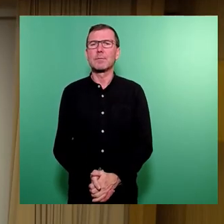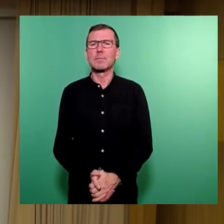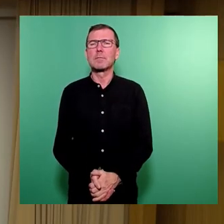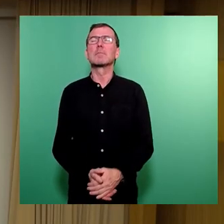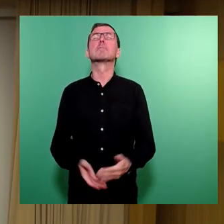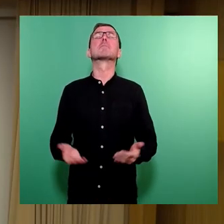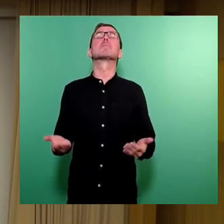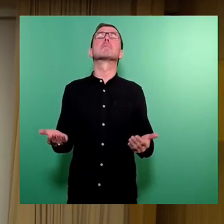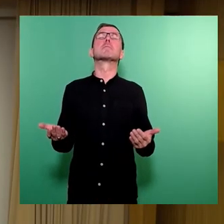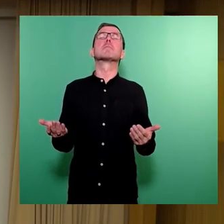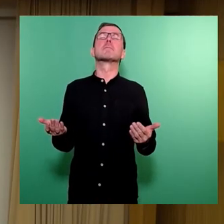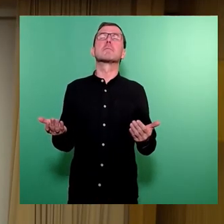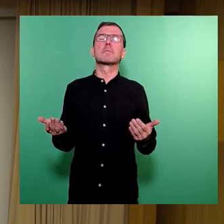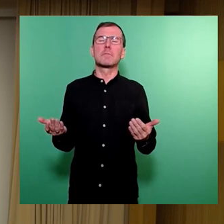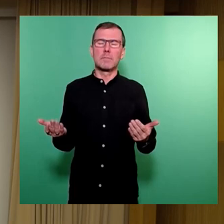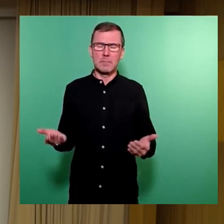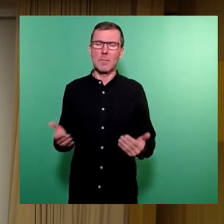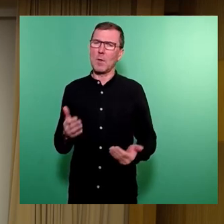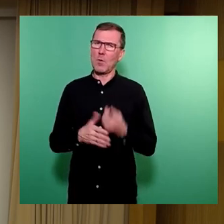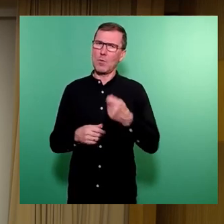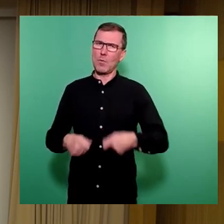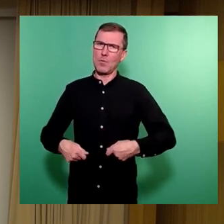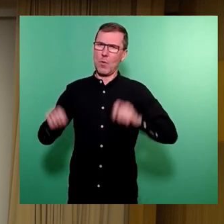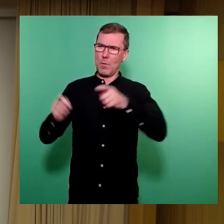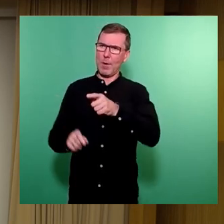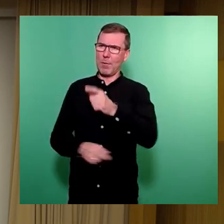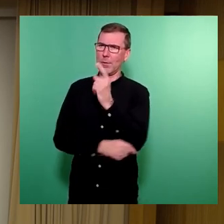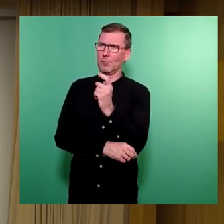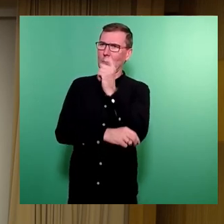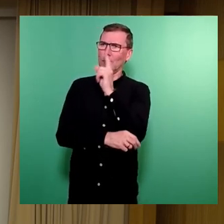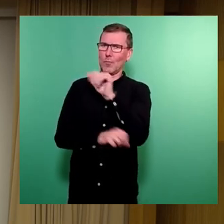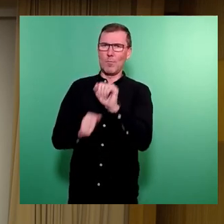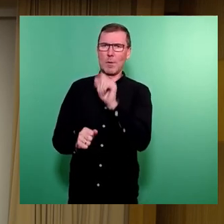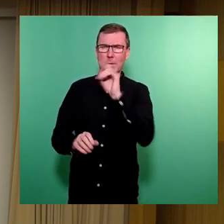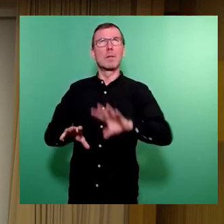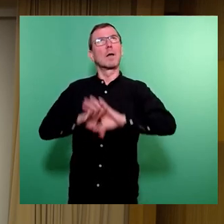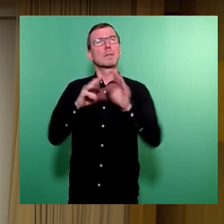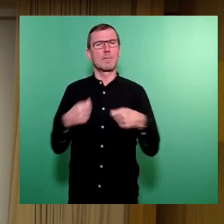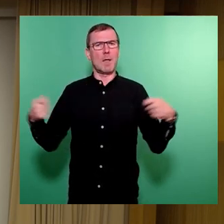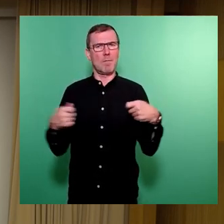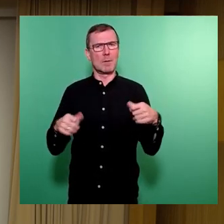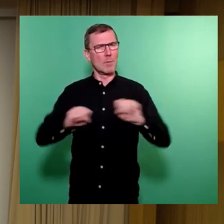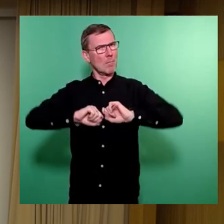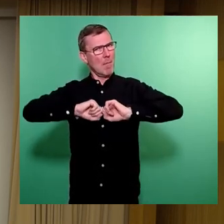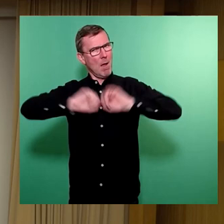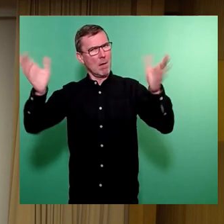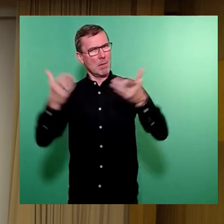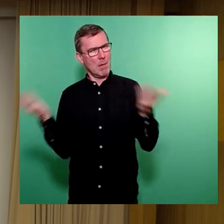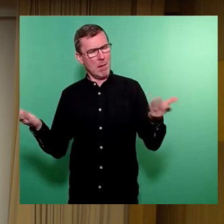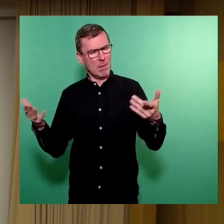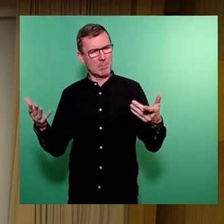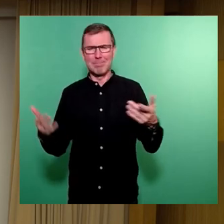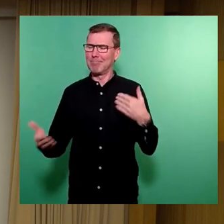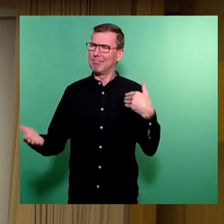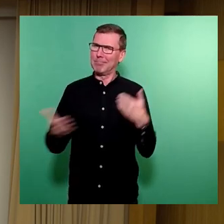Also der Neubau kann natürlich erst starten, wenn er eine gesicherte Gesamtfinanzierung ist. Bisher waren